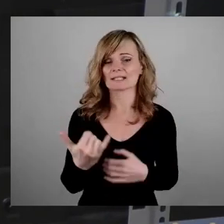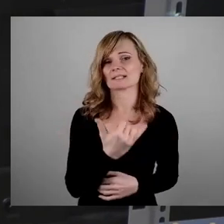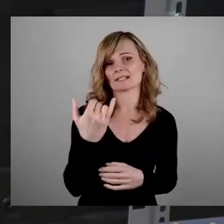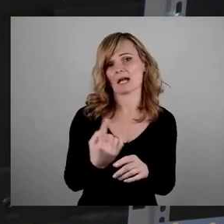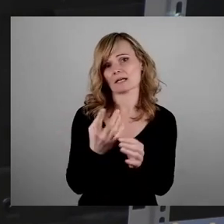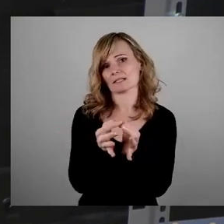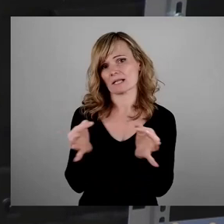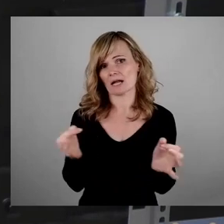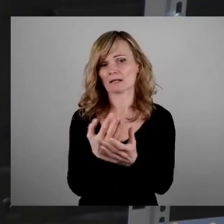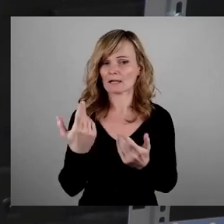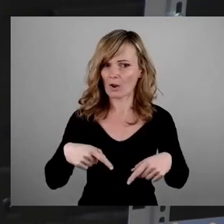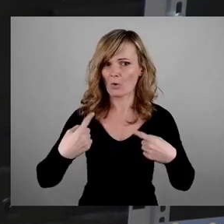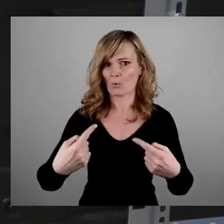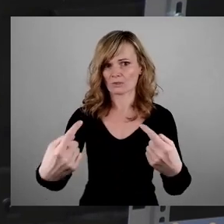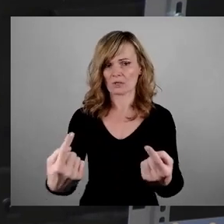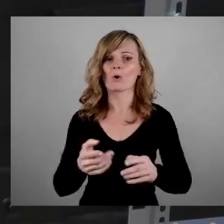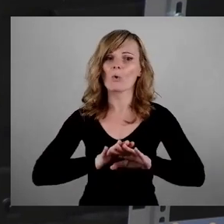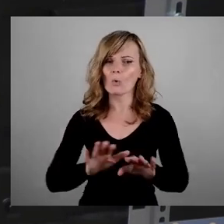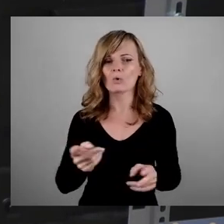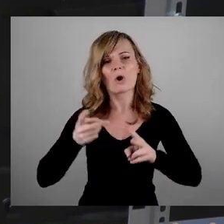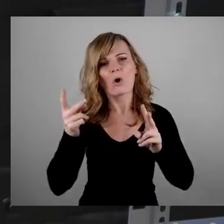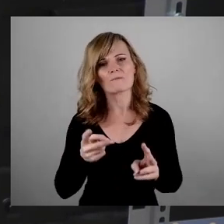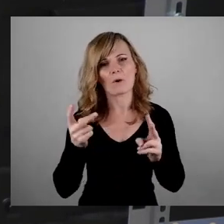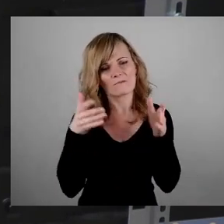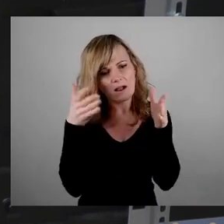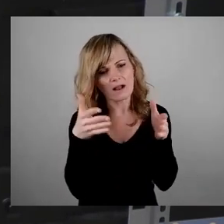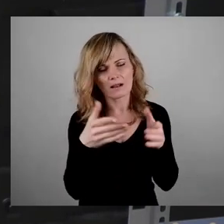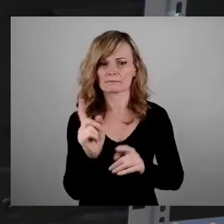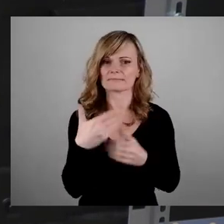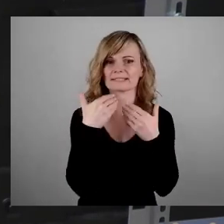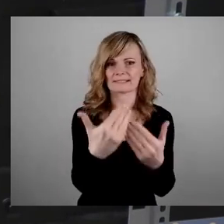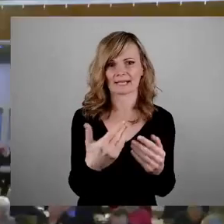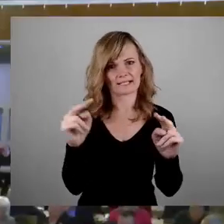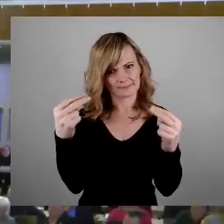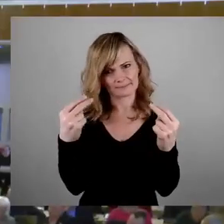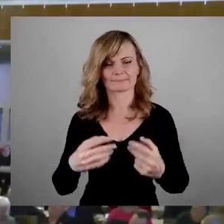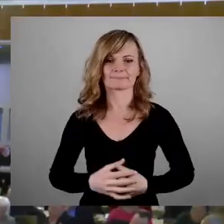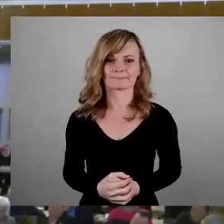Weg zu bringen, ohne am Opfermythos festzuhalten. Danke, dass Sie uns zugehört haben.